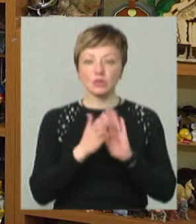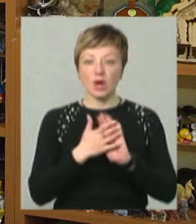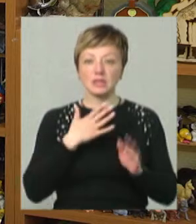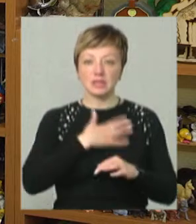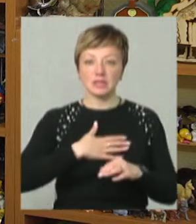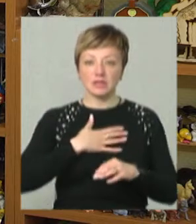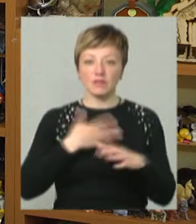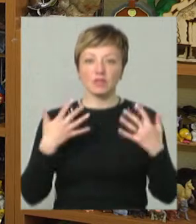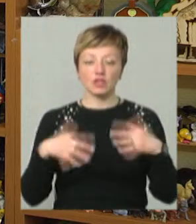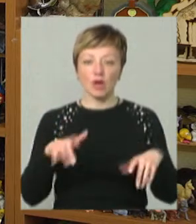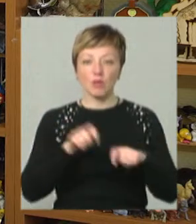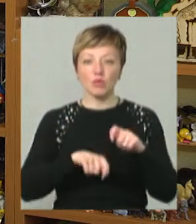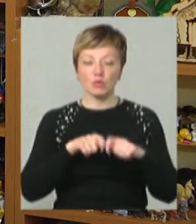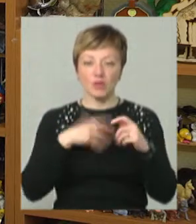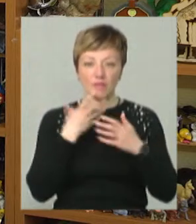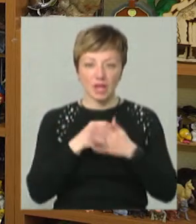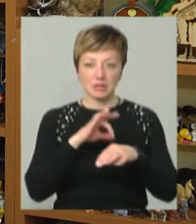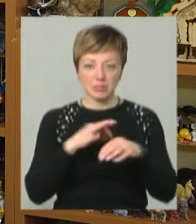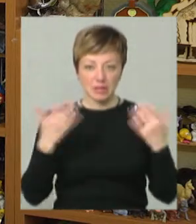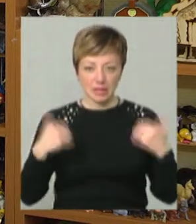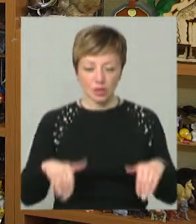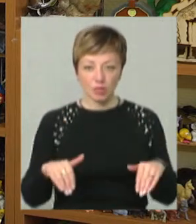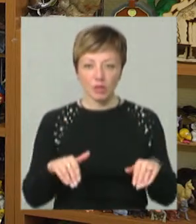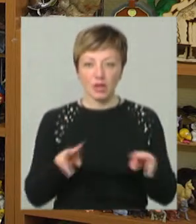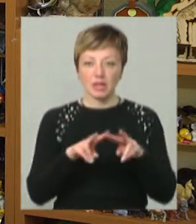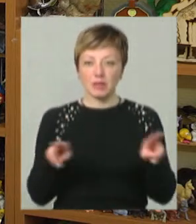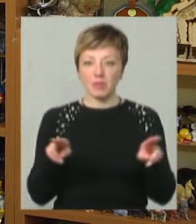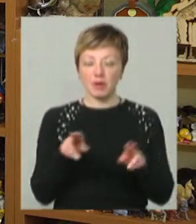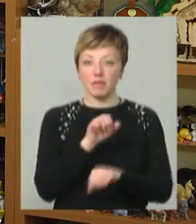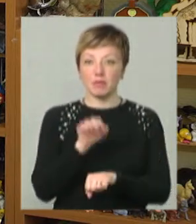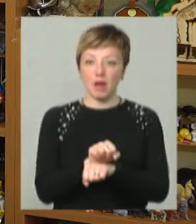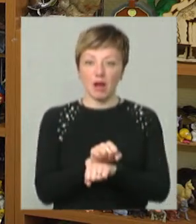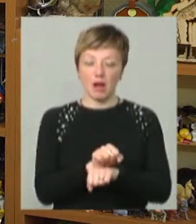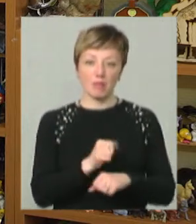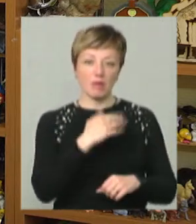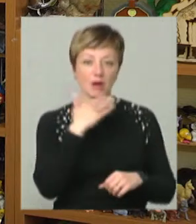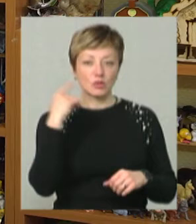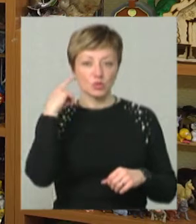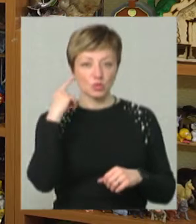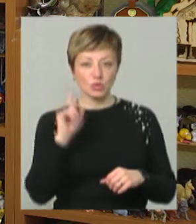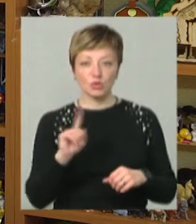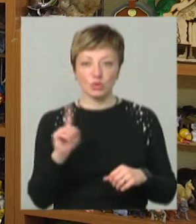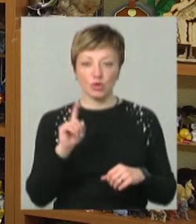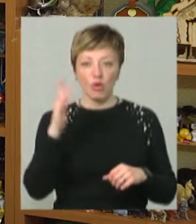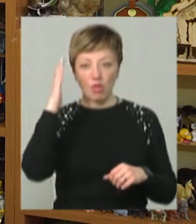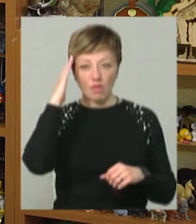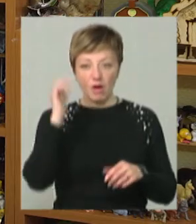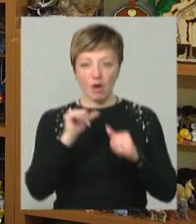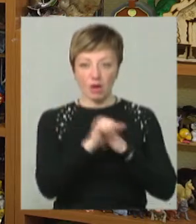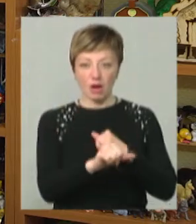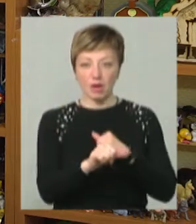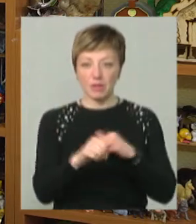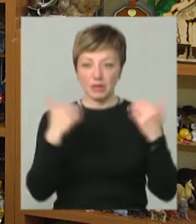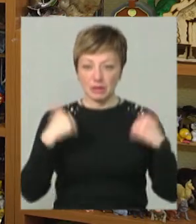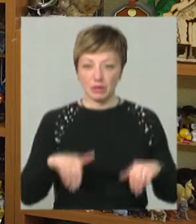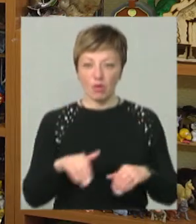стресу ми втрачаємо контроль над власним тілом. Воно ніби відмирає, тобто я багато чула про те, що голова ніби окремо,